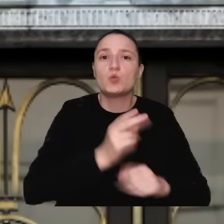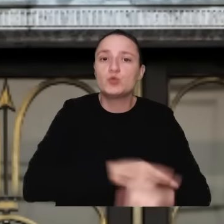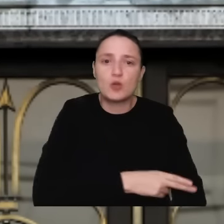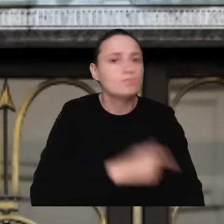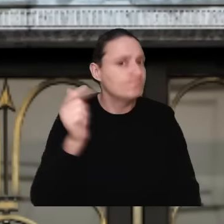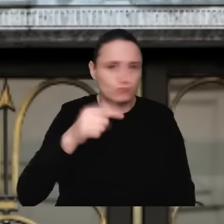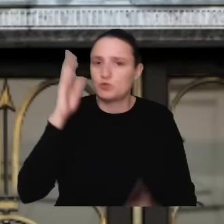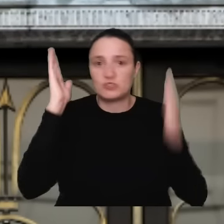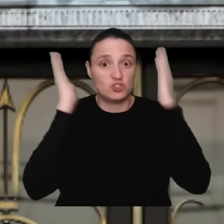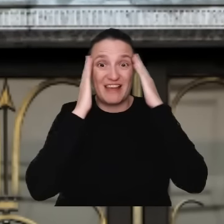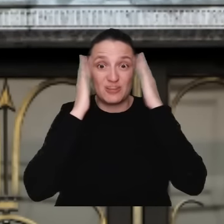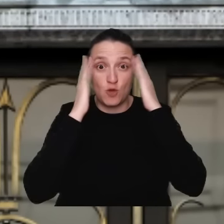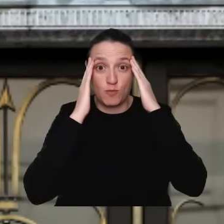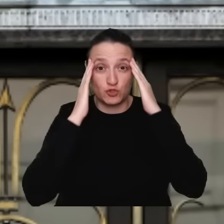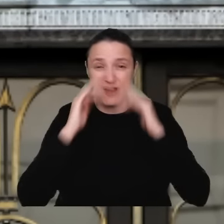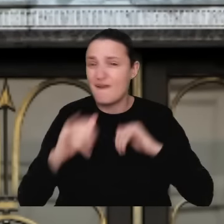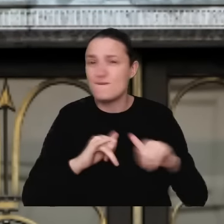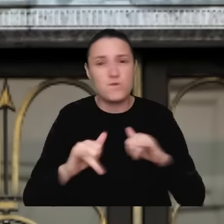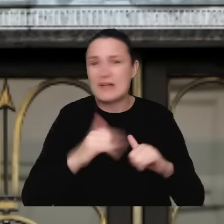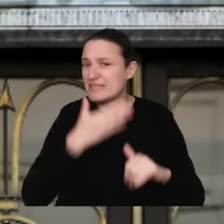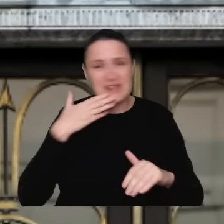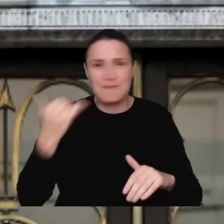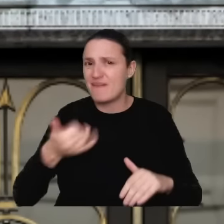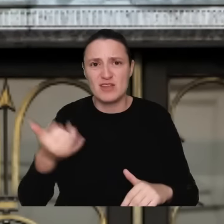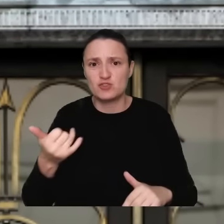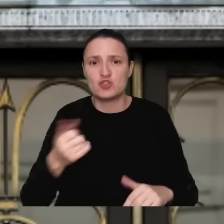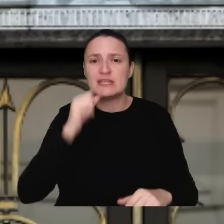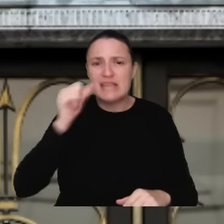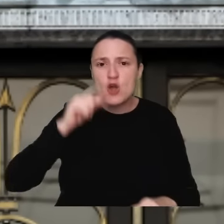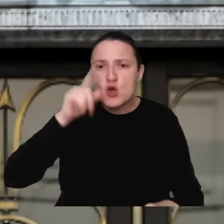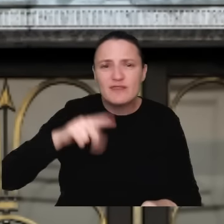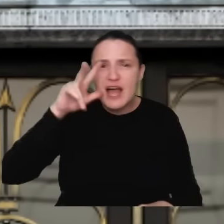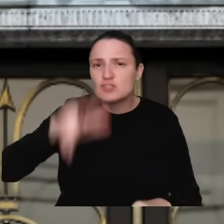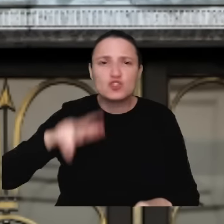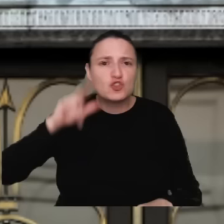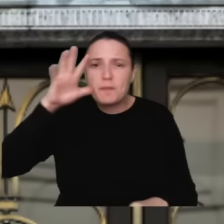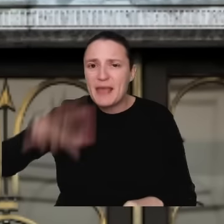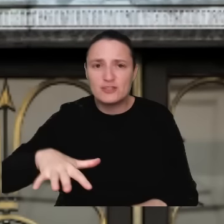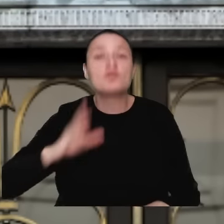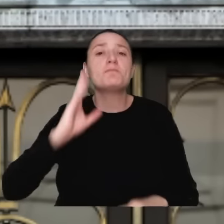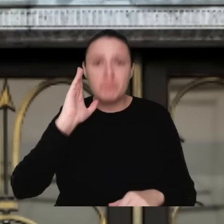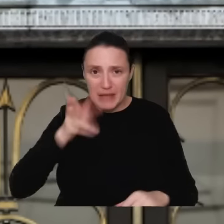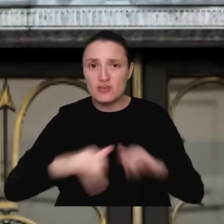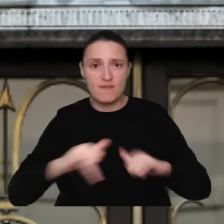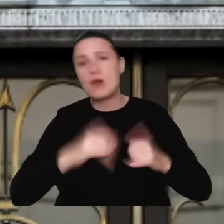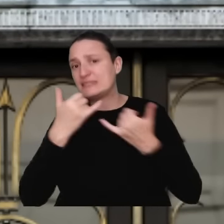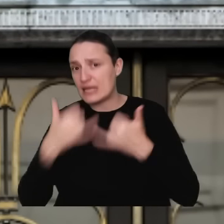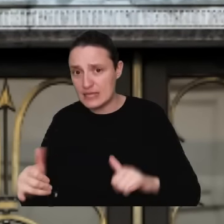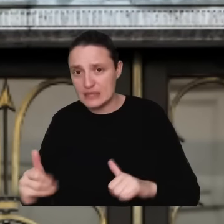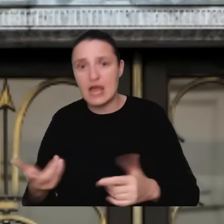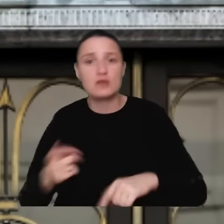muszą mieć świadomość, że żadna władza nie trwa wiecznie. Za rok, dwa, trzy, pięć przyjdzie inna władza, która w naturalny sposób